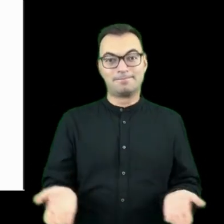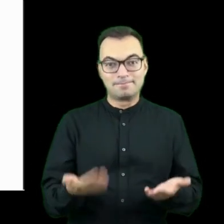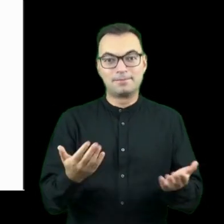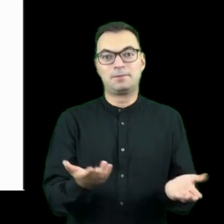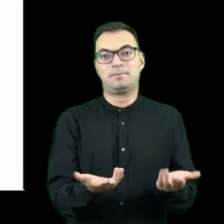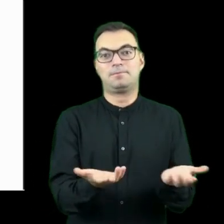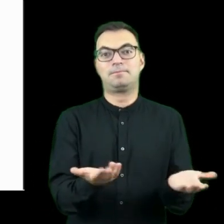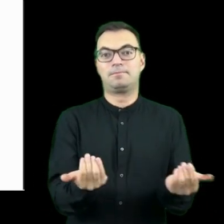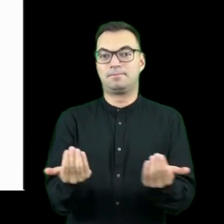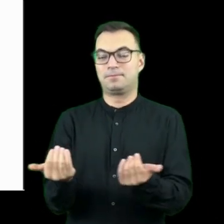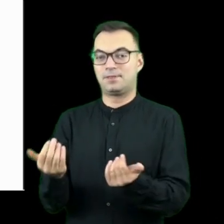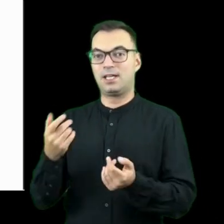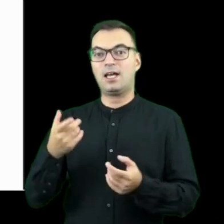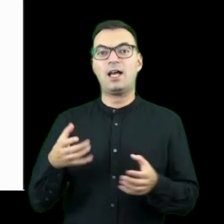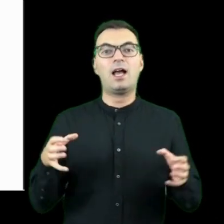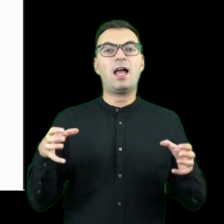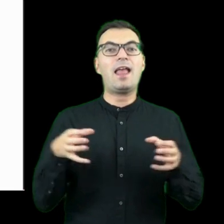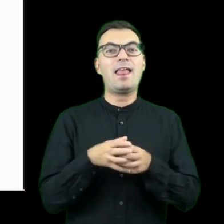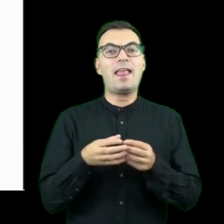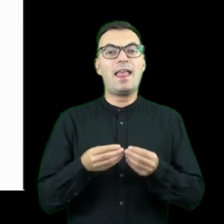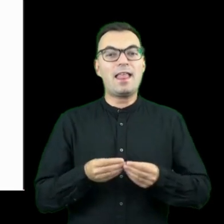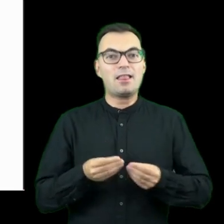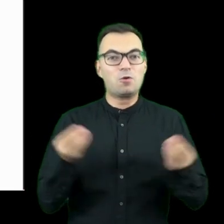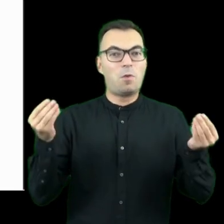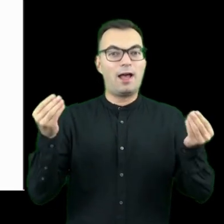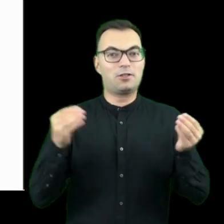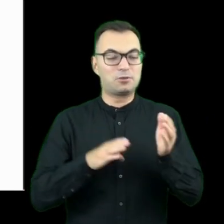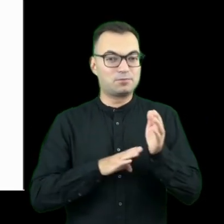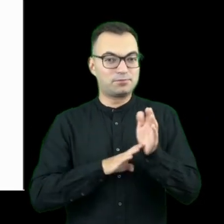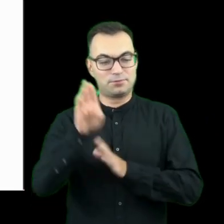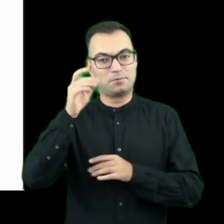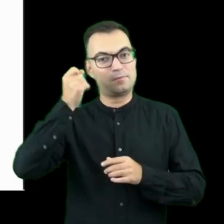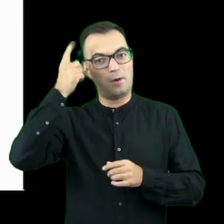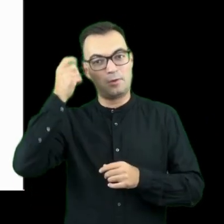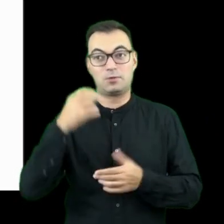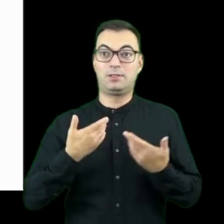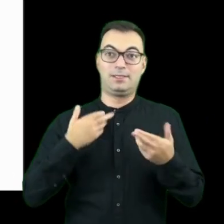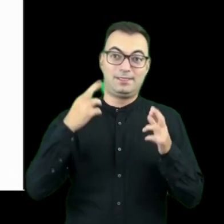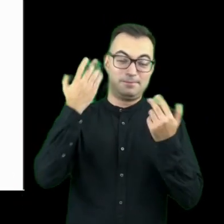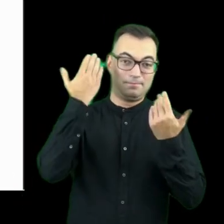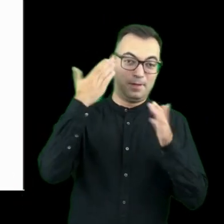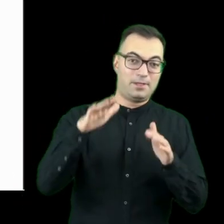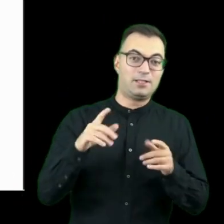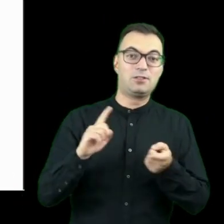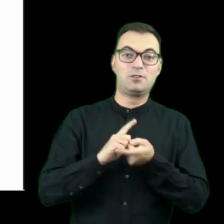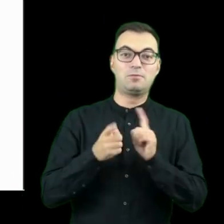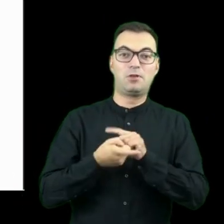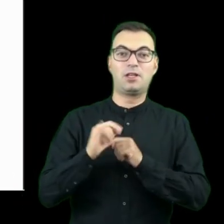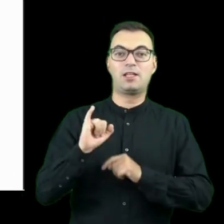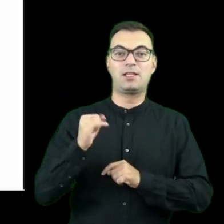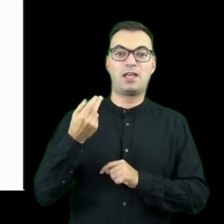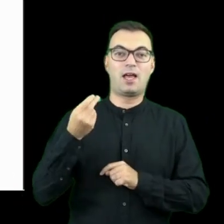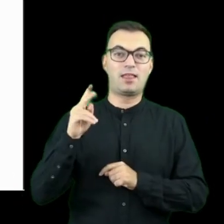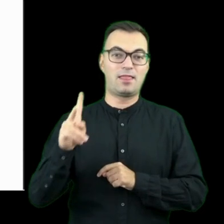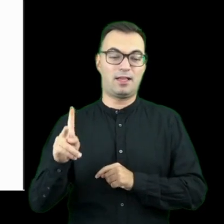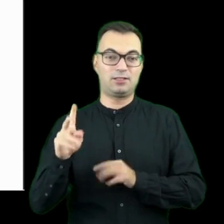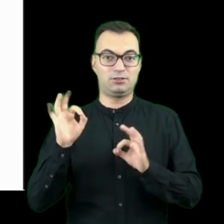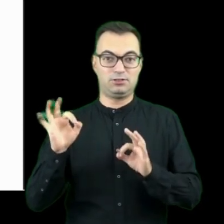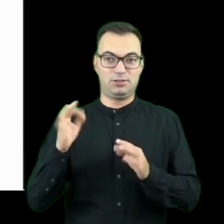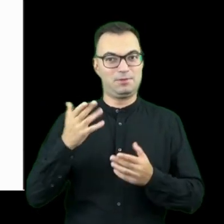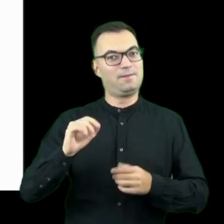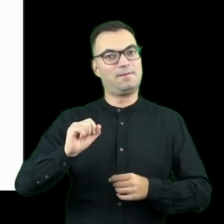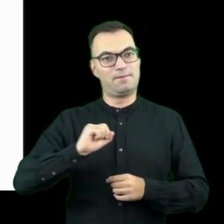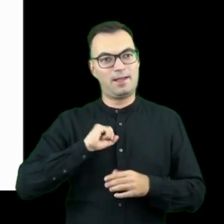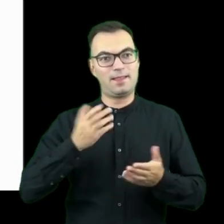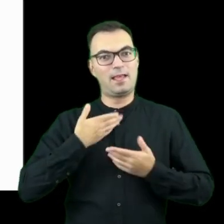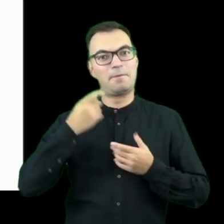do Inkubatora Pomysłów i mam nadzieję, że to dzisiejsze spotkanie z Jankiem będzie dla nas wszystkich inspiracją do